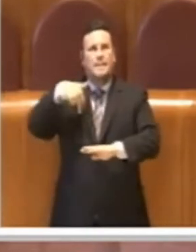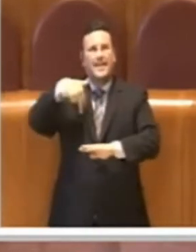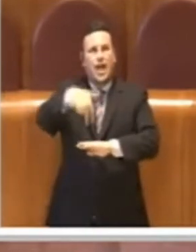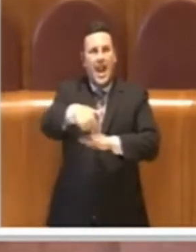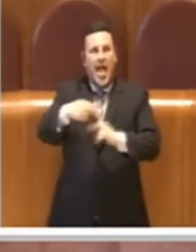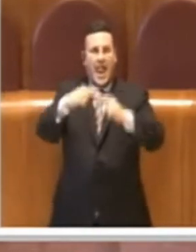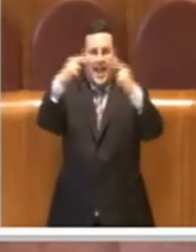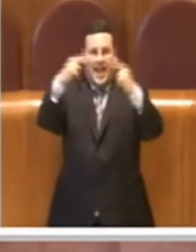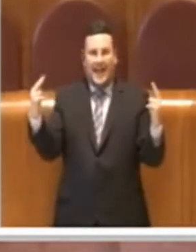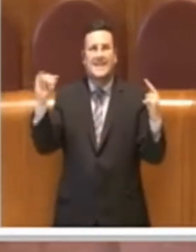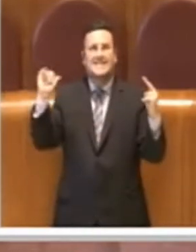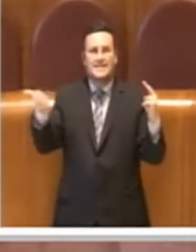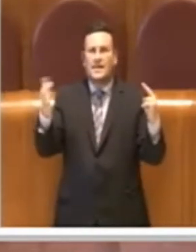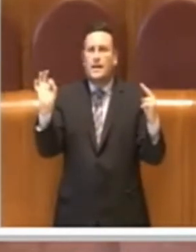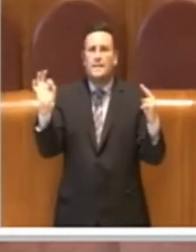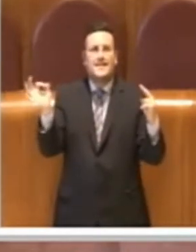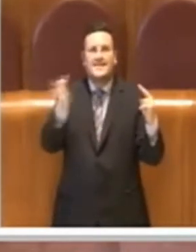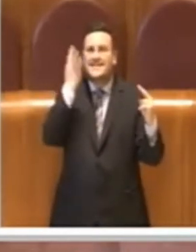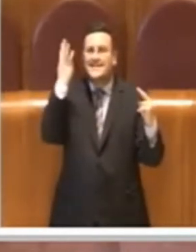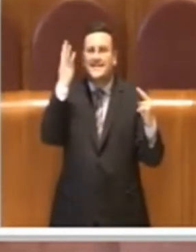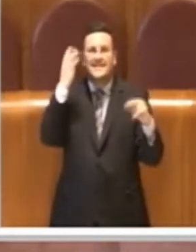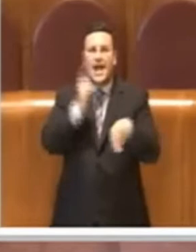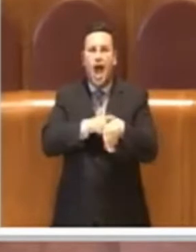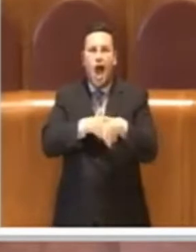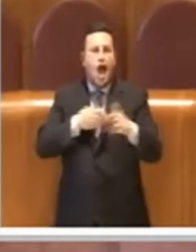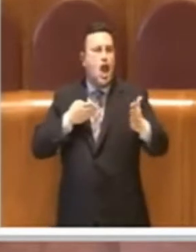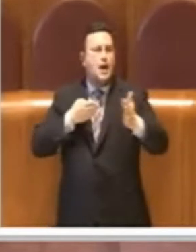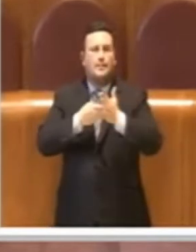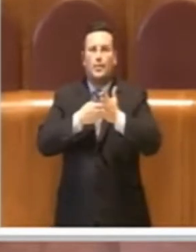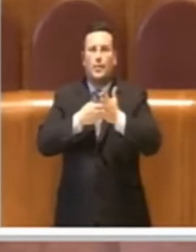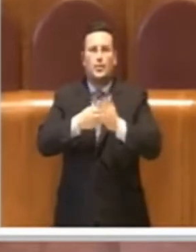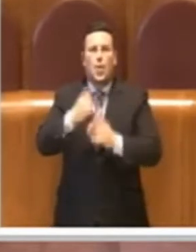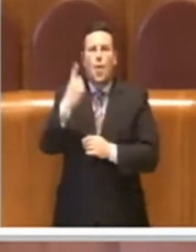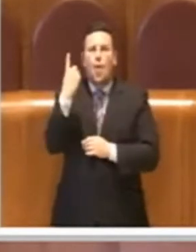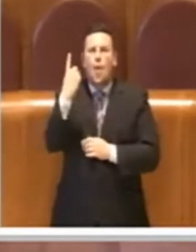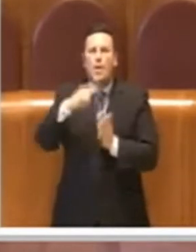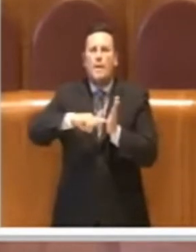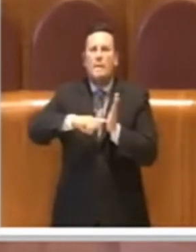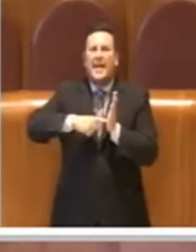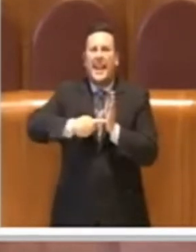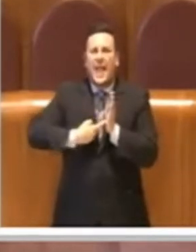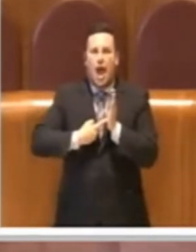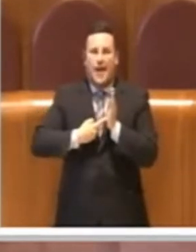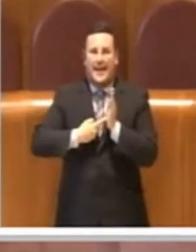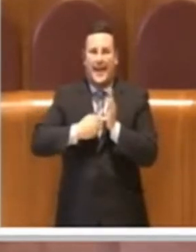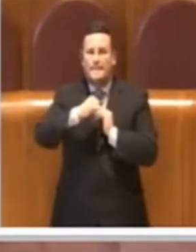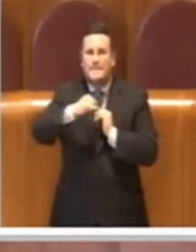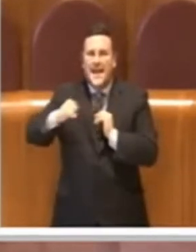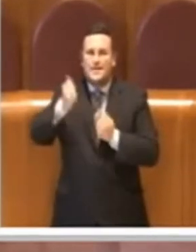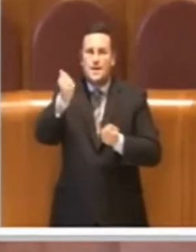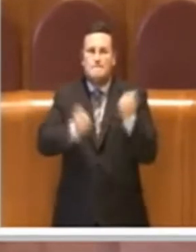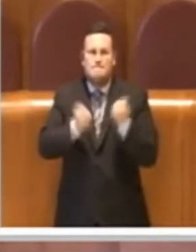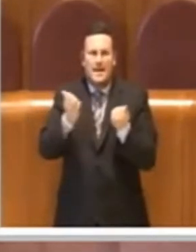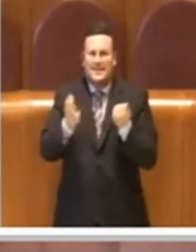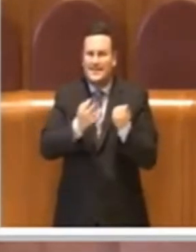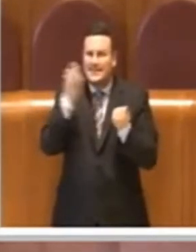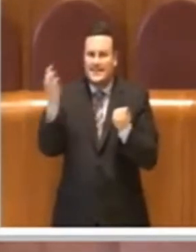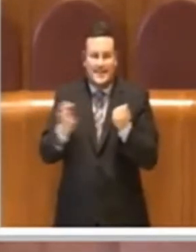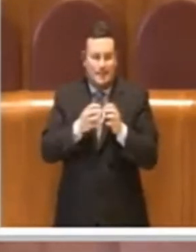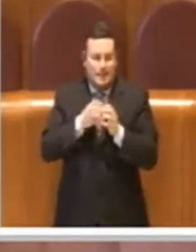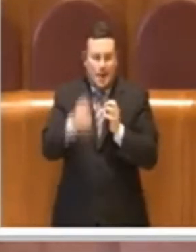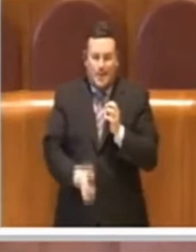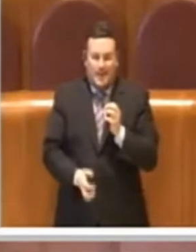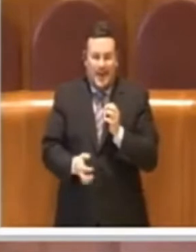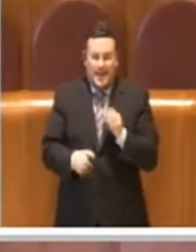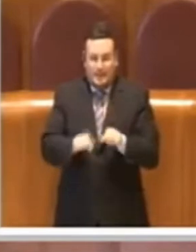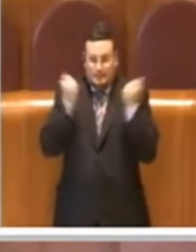di questo mondo, ma se in ora di punta ho un milione e mezzo di veicoli che si spostano in questa città, sarà sempre complicato intervenire. Ecco,